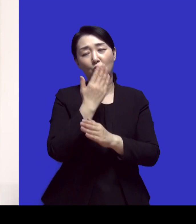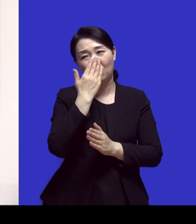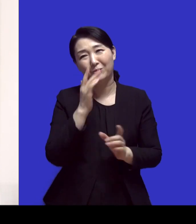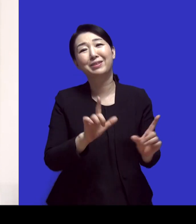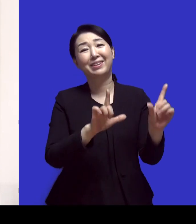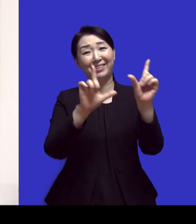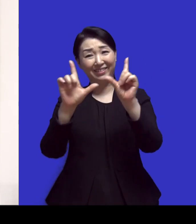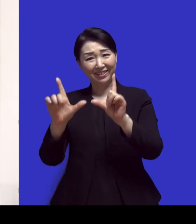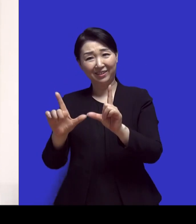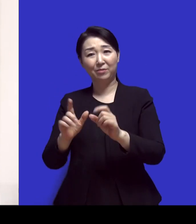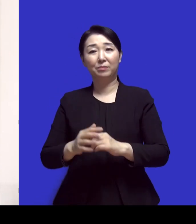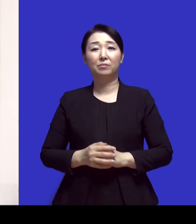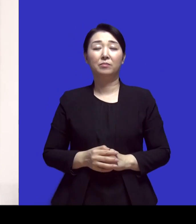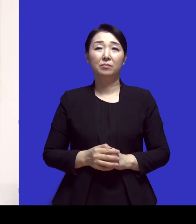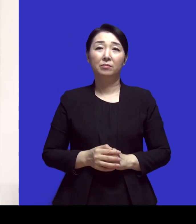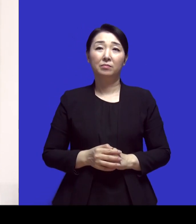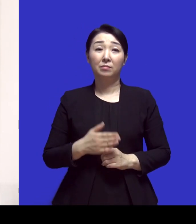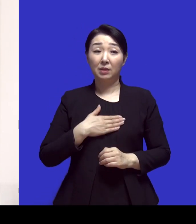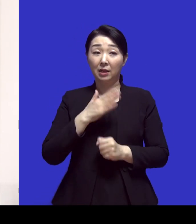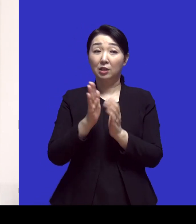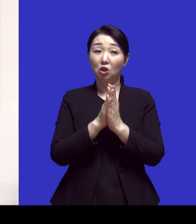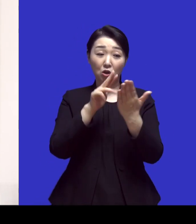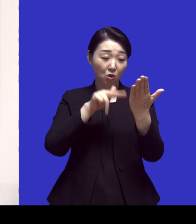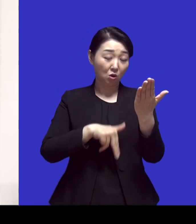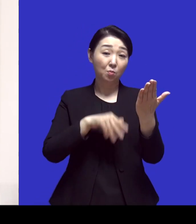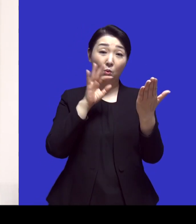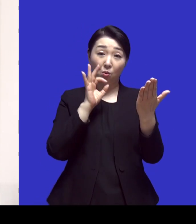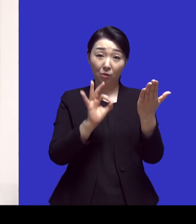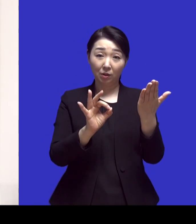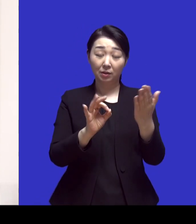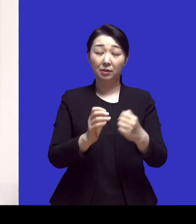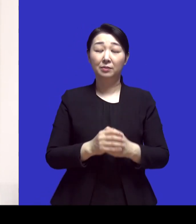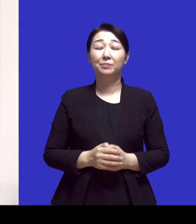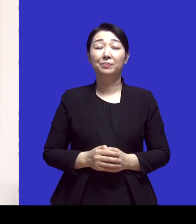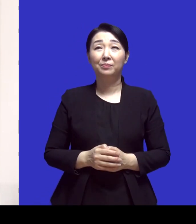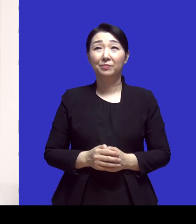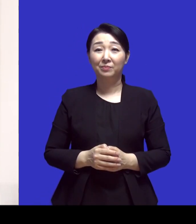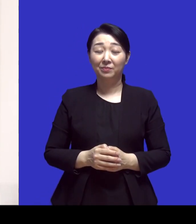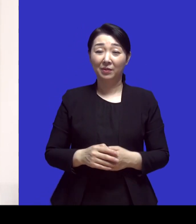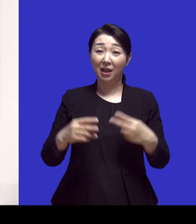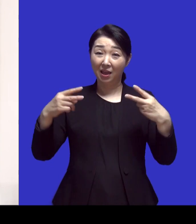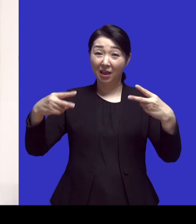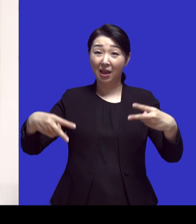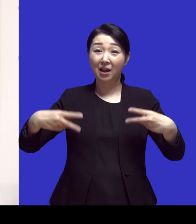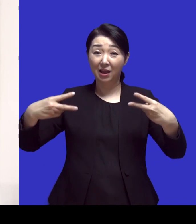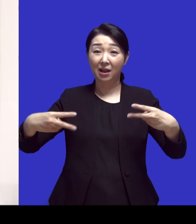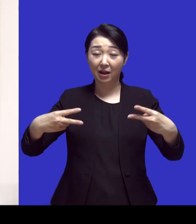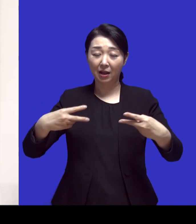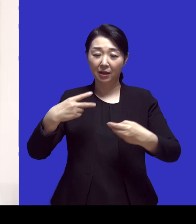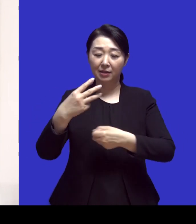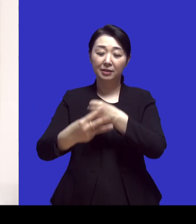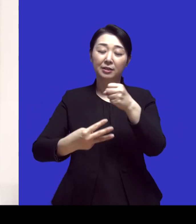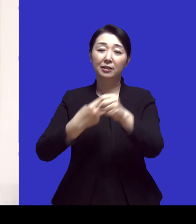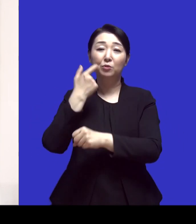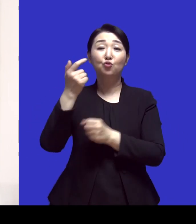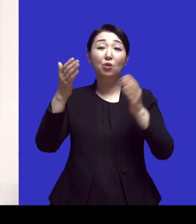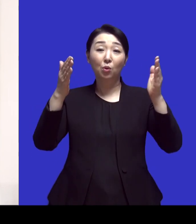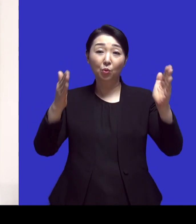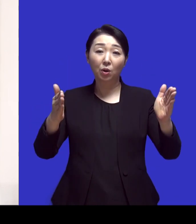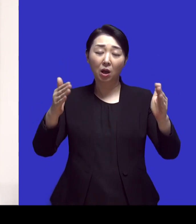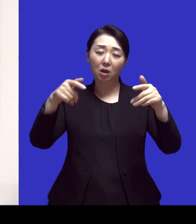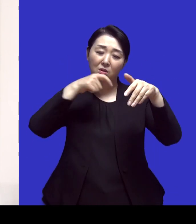같아요 근데 제가 성경을 보니까 엘리사가 엘리야죠 엘리야가 3년 6개월 동안 비가 안 올 때